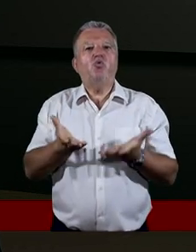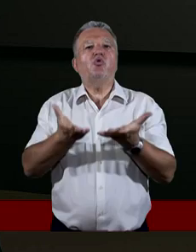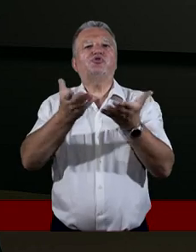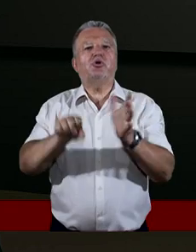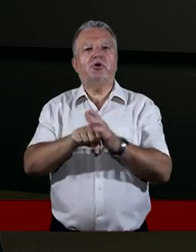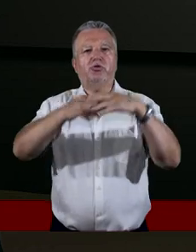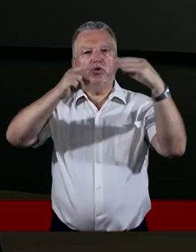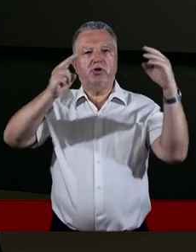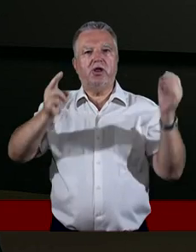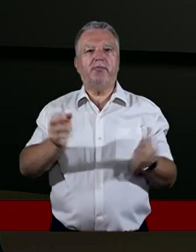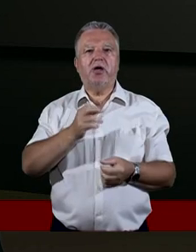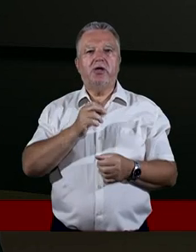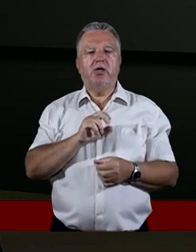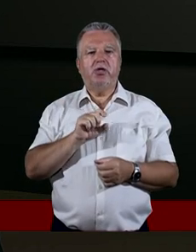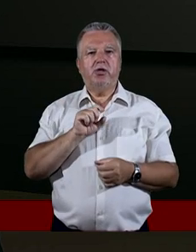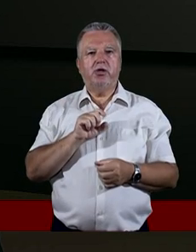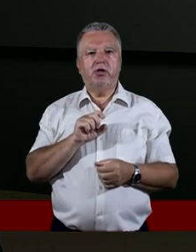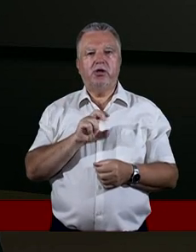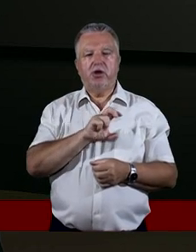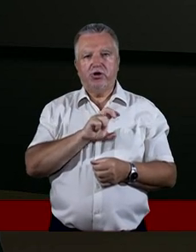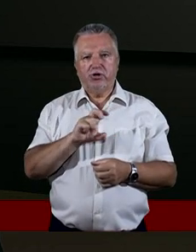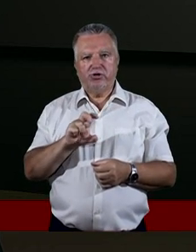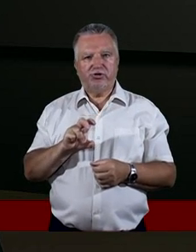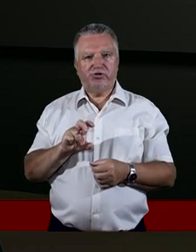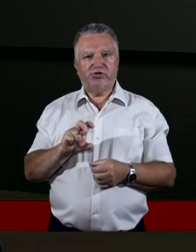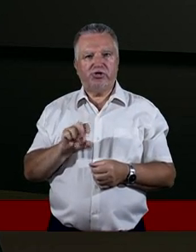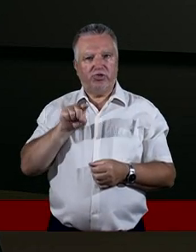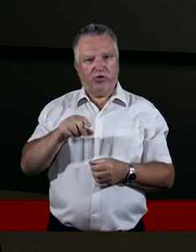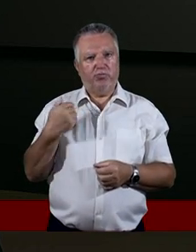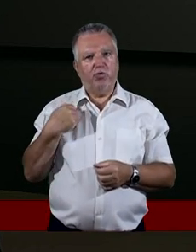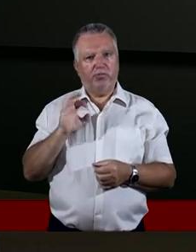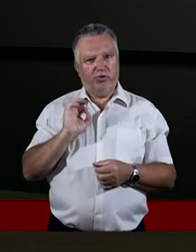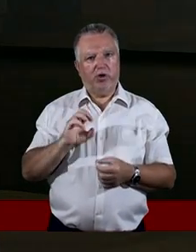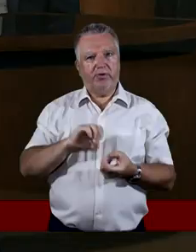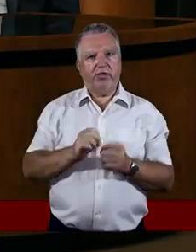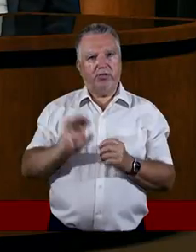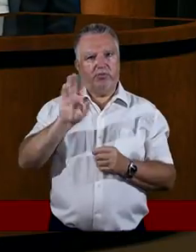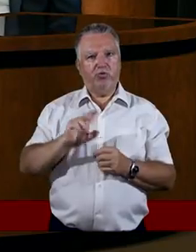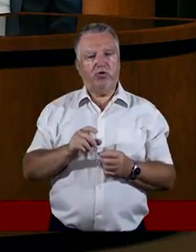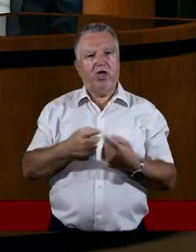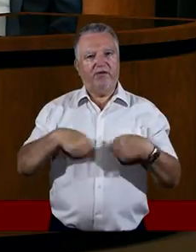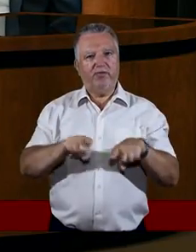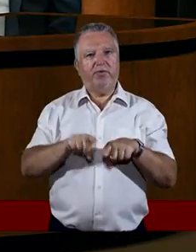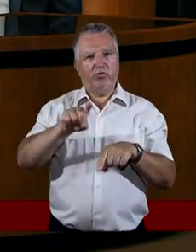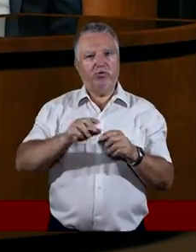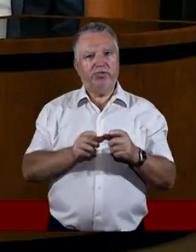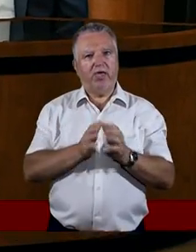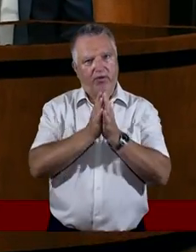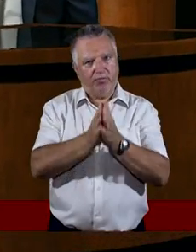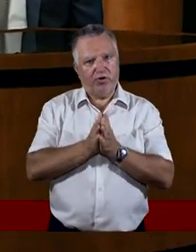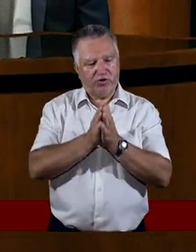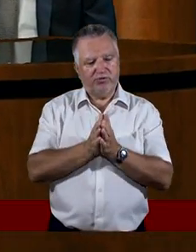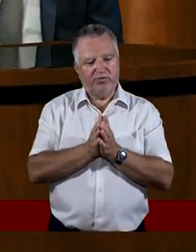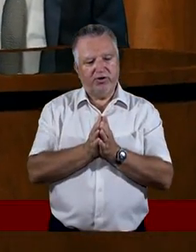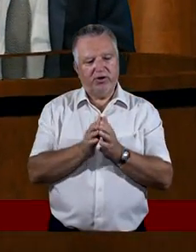nieba? Czy to zawsze jest dobre, gdyby Pan Bóg zrealizował te prośby? Trudno mi powiedzieć i